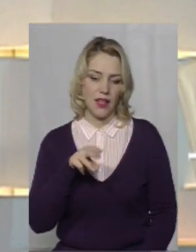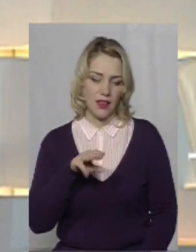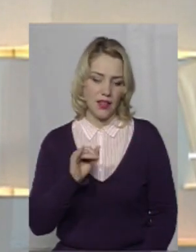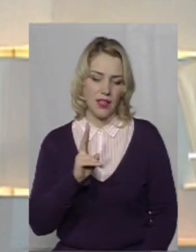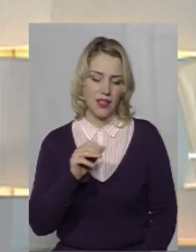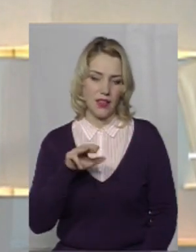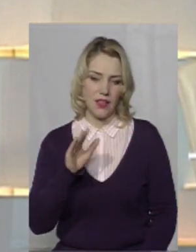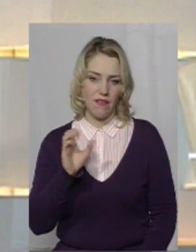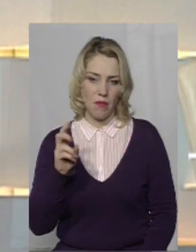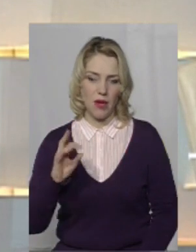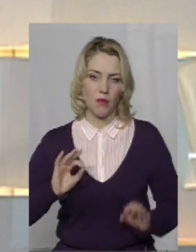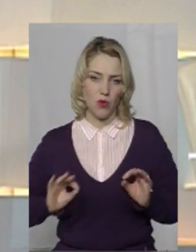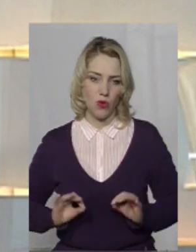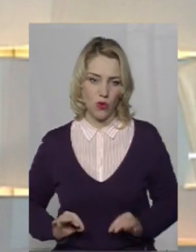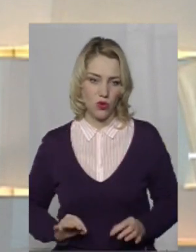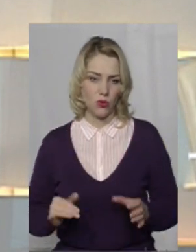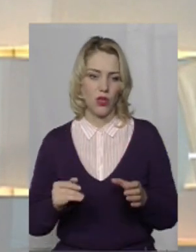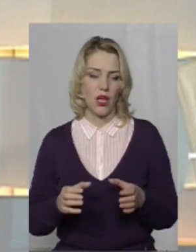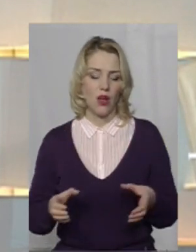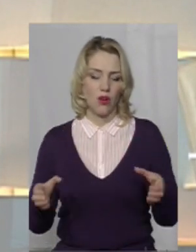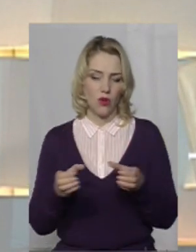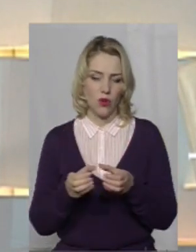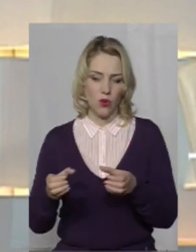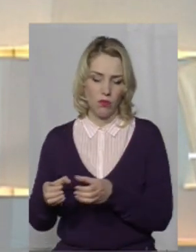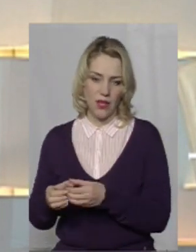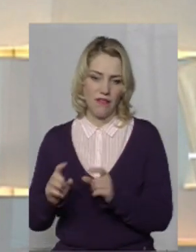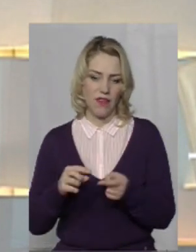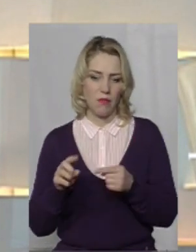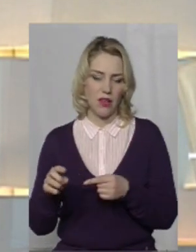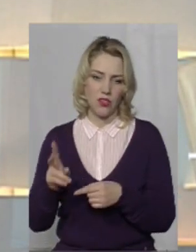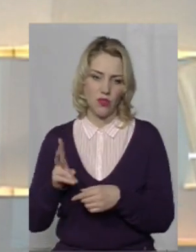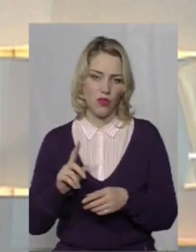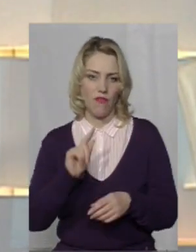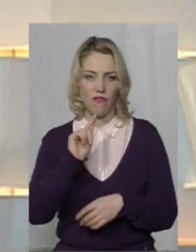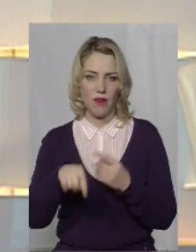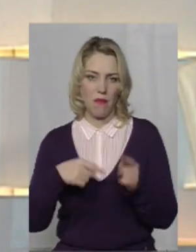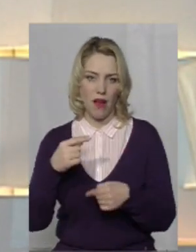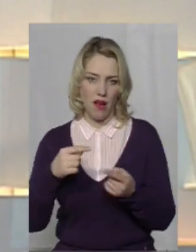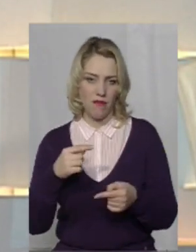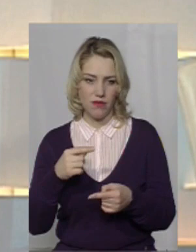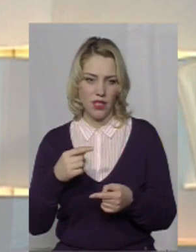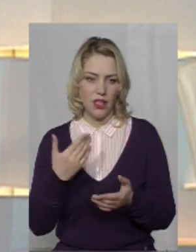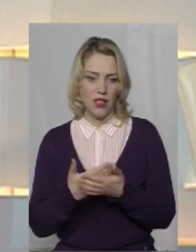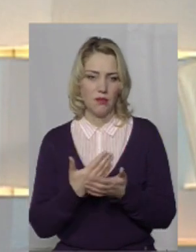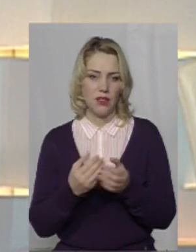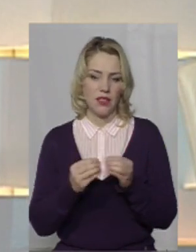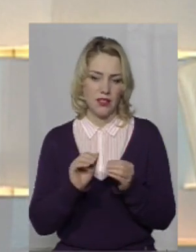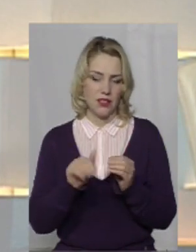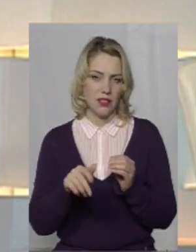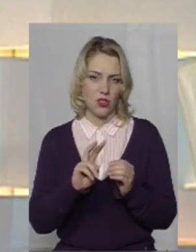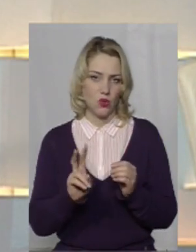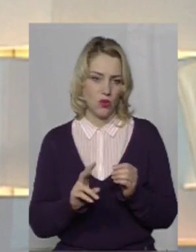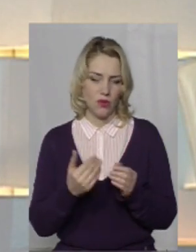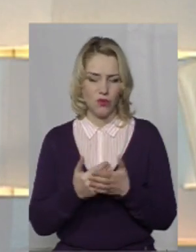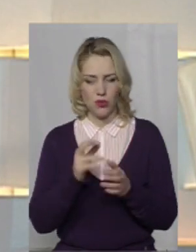професіальним керівництвом прокуратури, групи вимагачів, які вимагали, якщо я не помиляюсь, близько 10 тисяч доларів, я